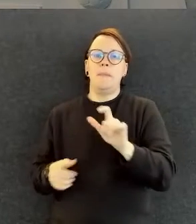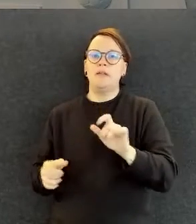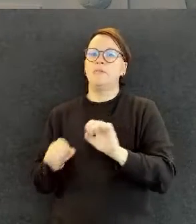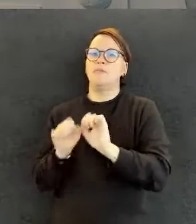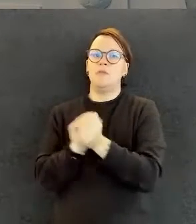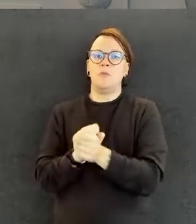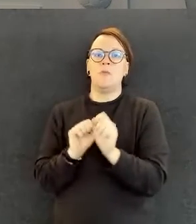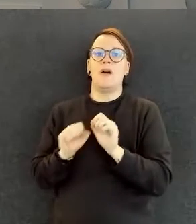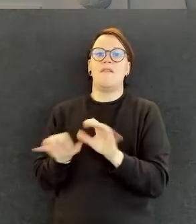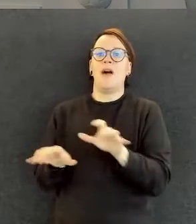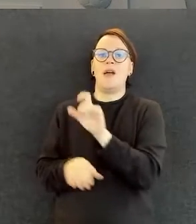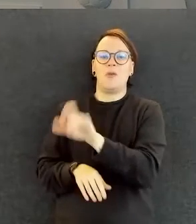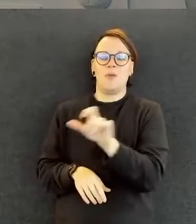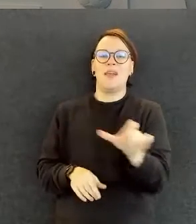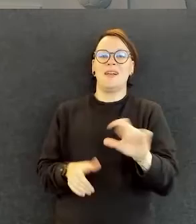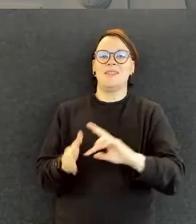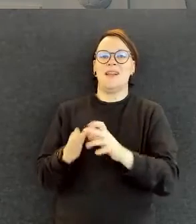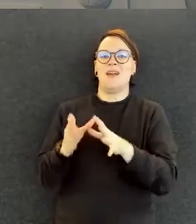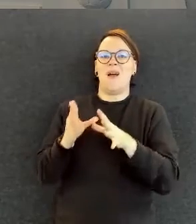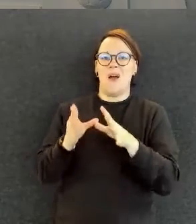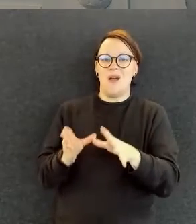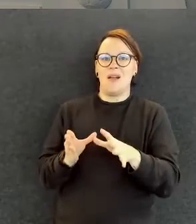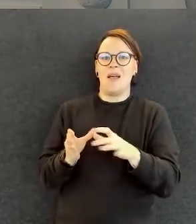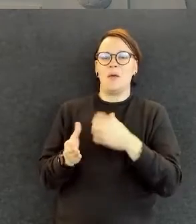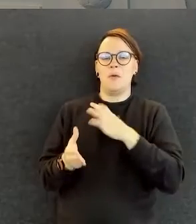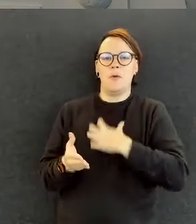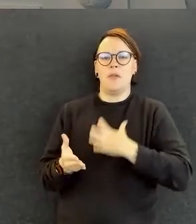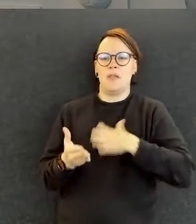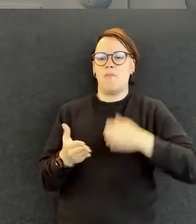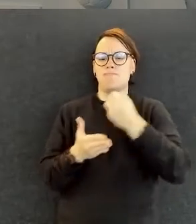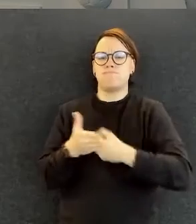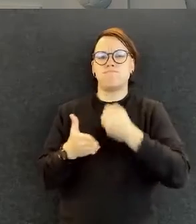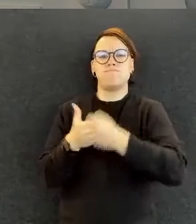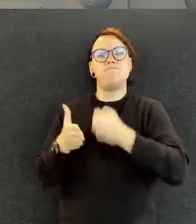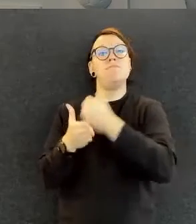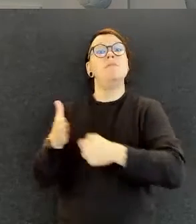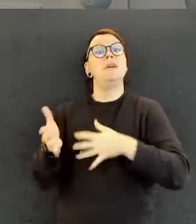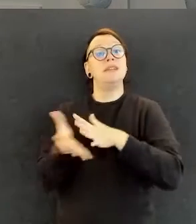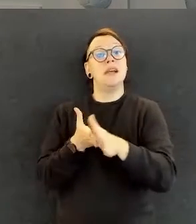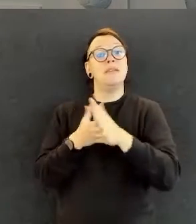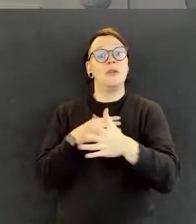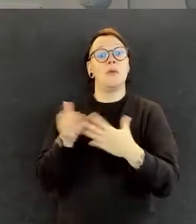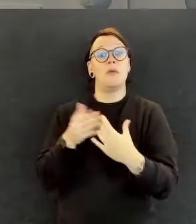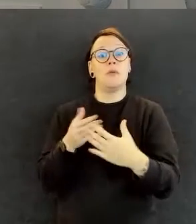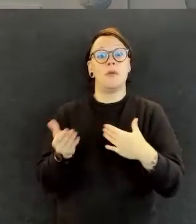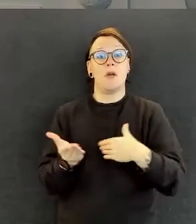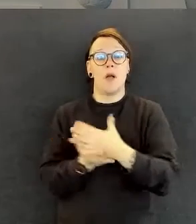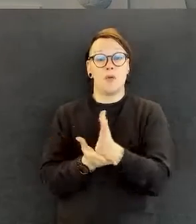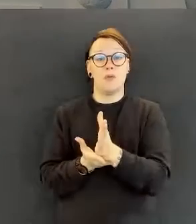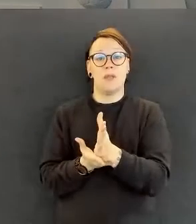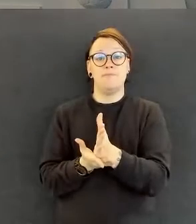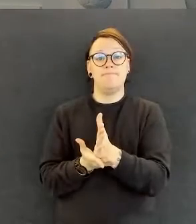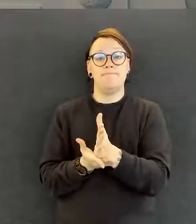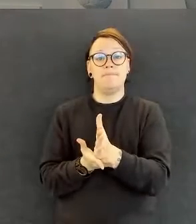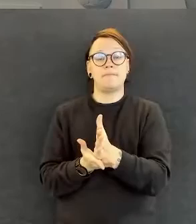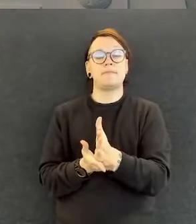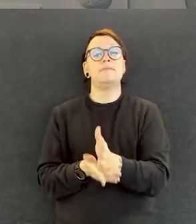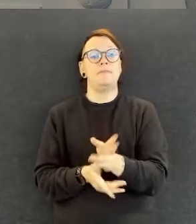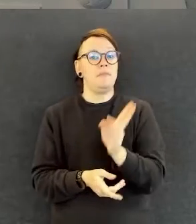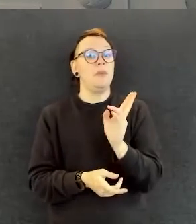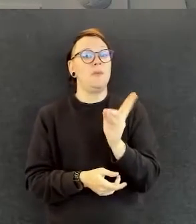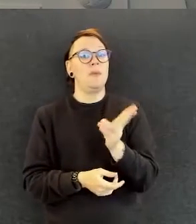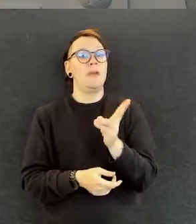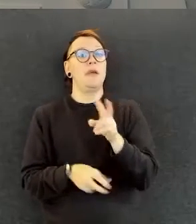tämmöisen selvitystyön osalta. Joo, tutkija Kati Kauravaara on aloittanut ja